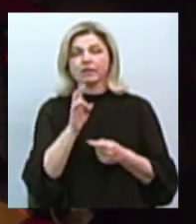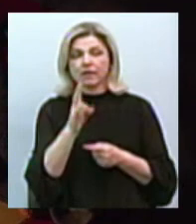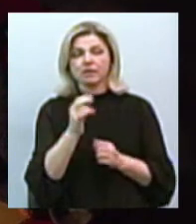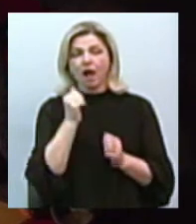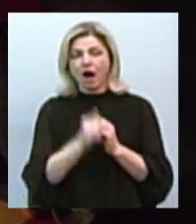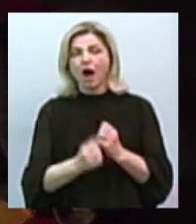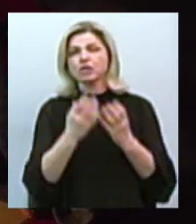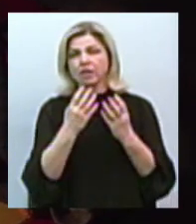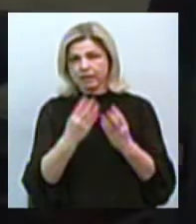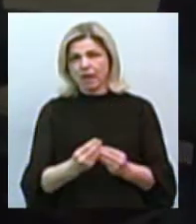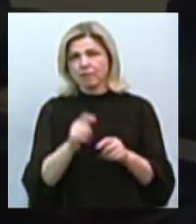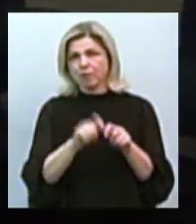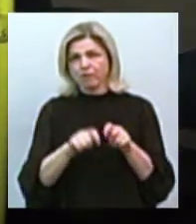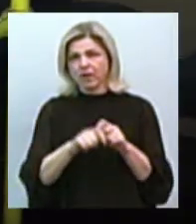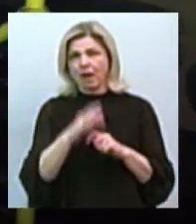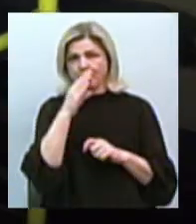та водія змінився.